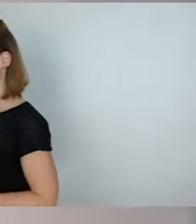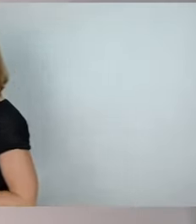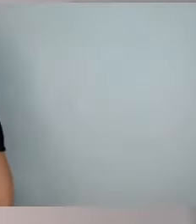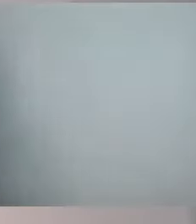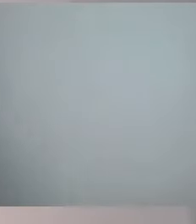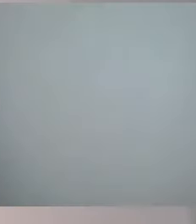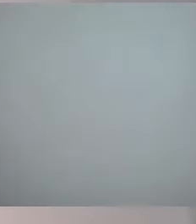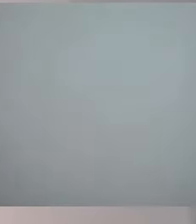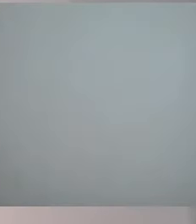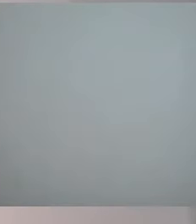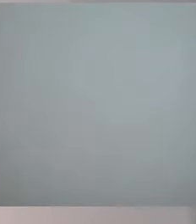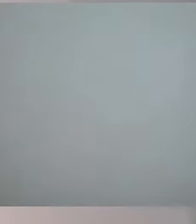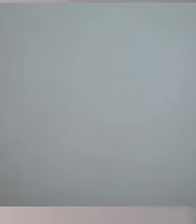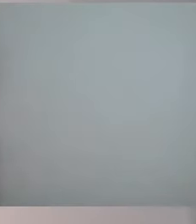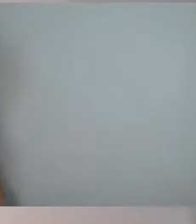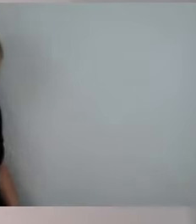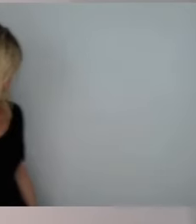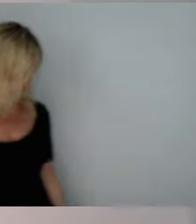Herr Wilkow, bitte noch mal.